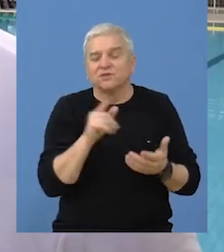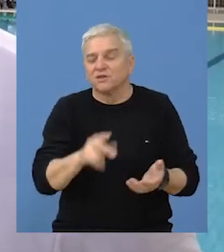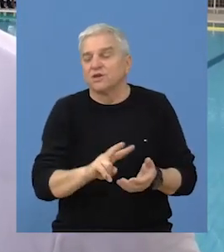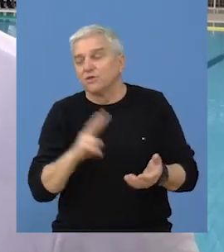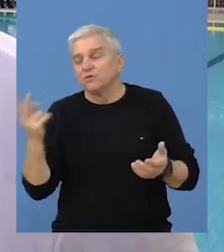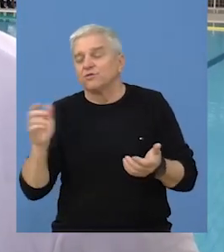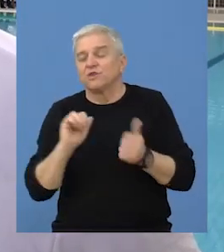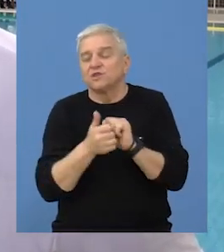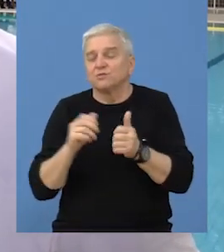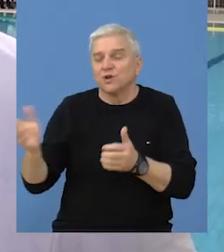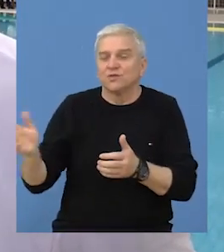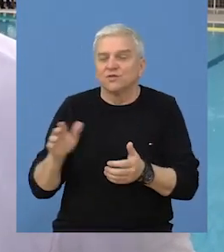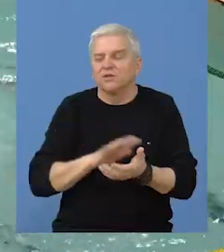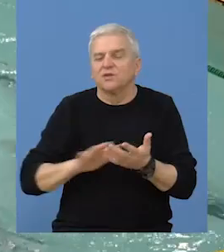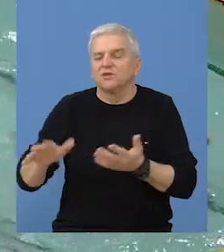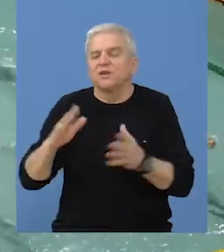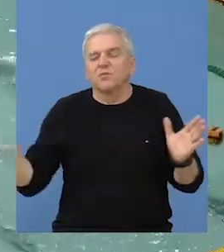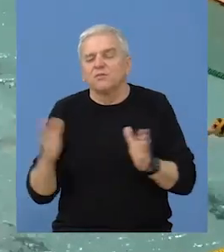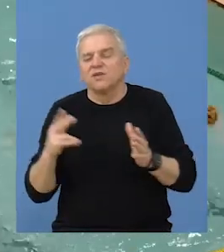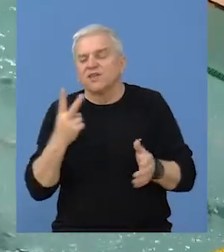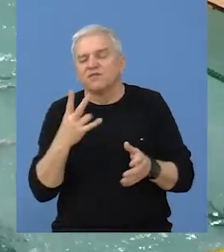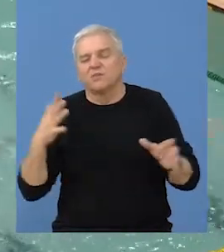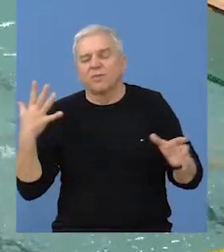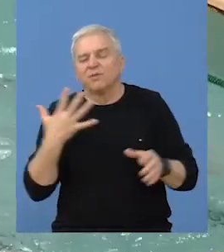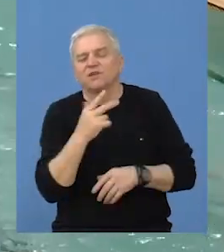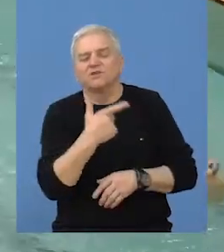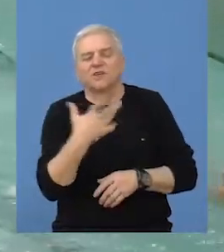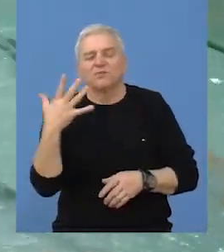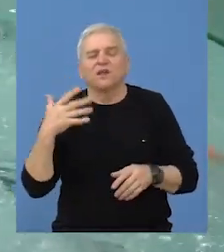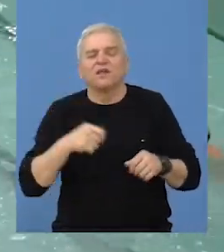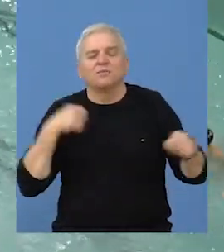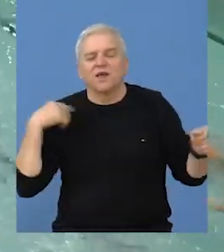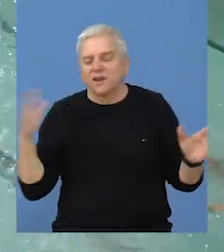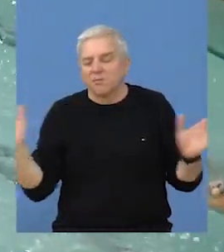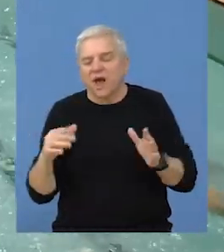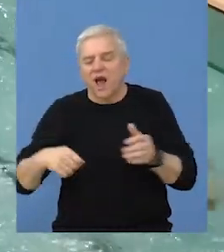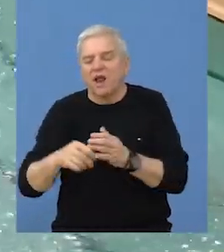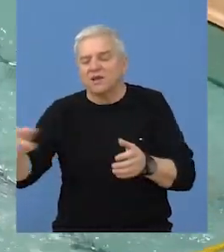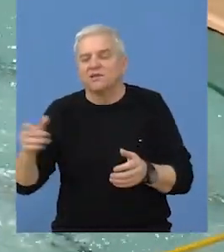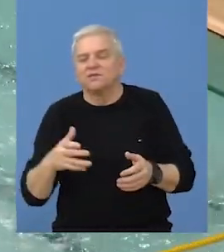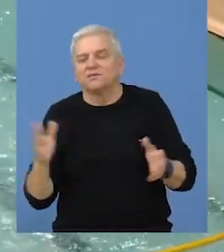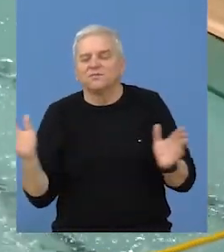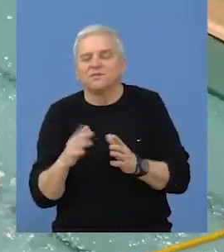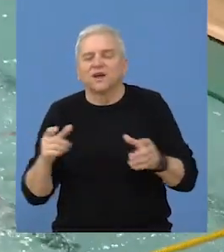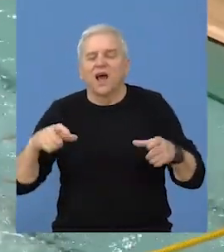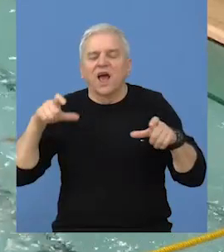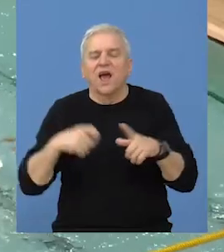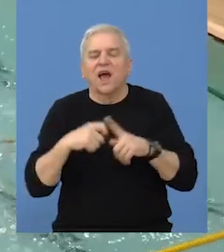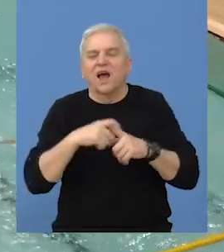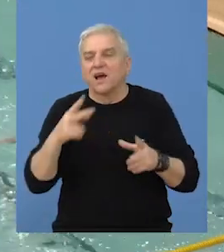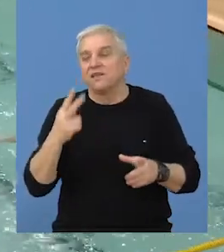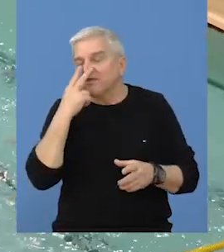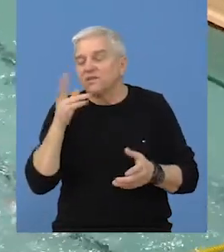sezone ali skroz dugi sport je tamo teren je mali 25 metara puta naznam 15-12 znači